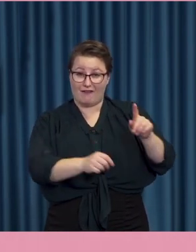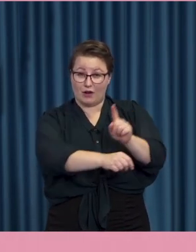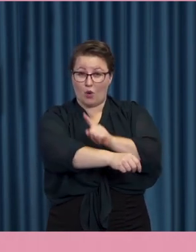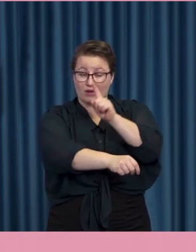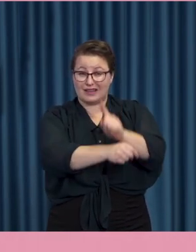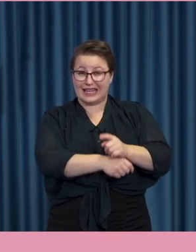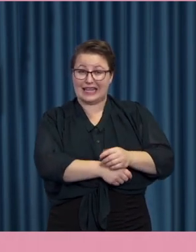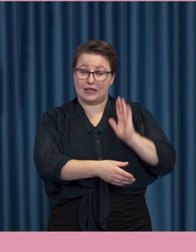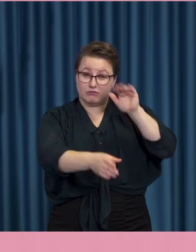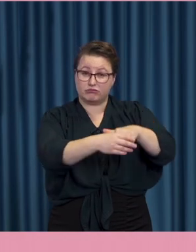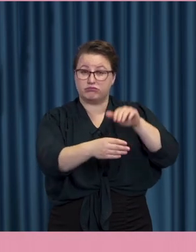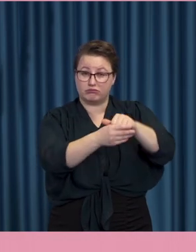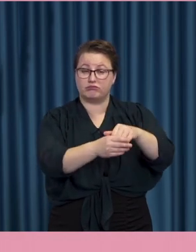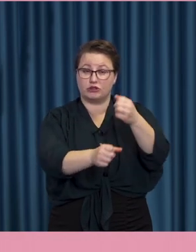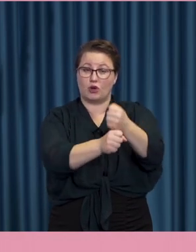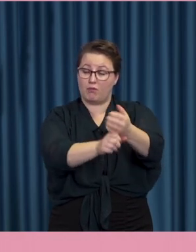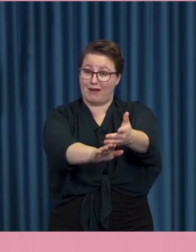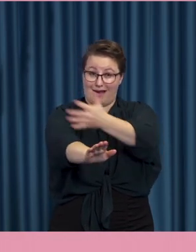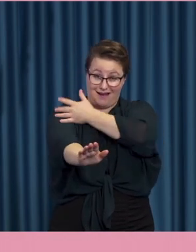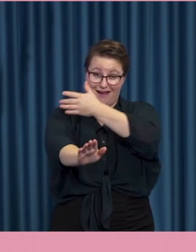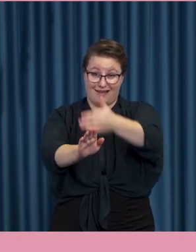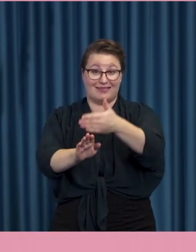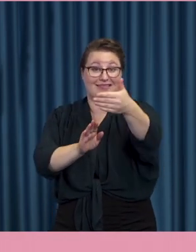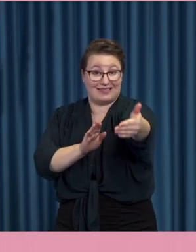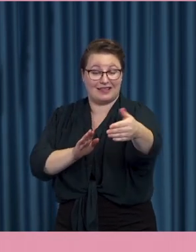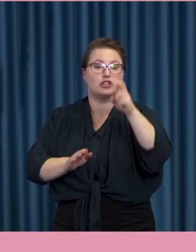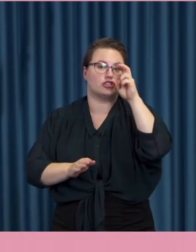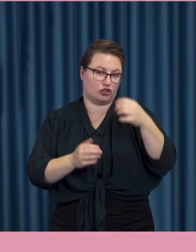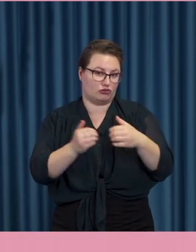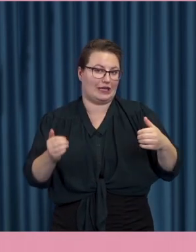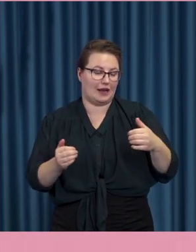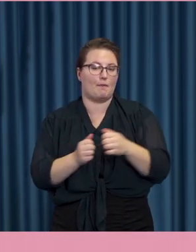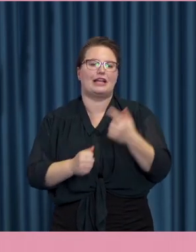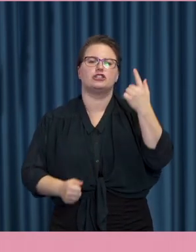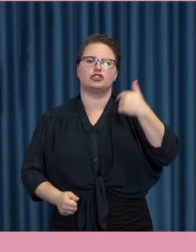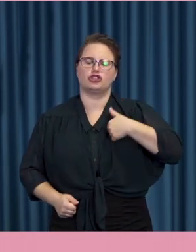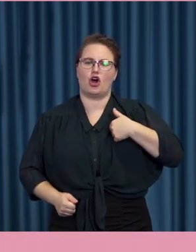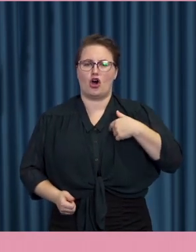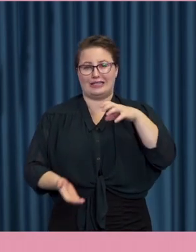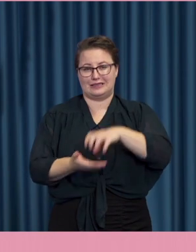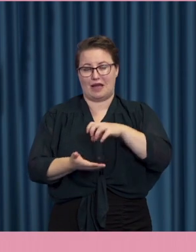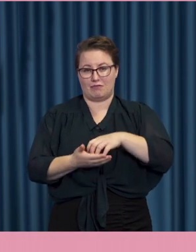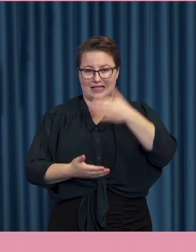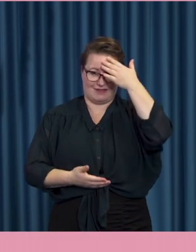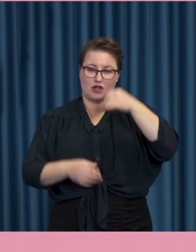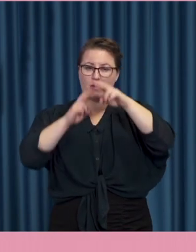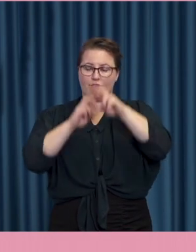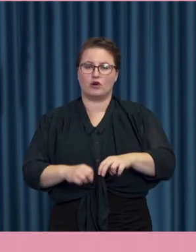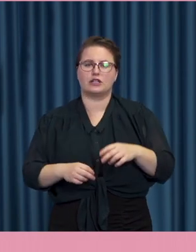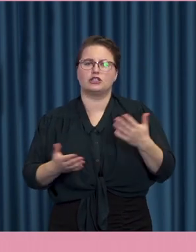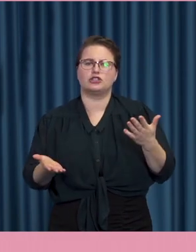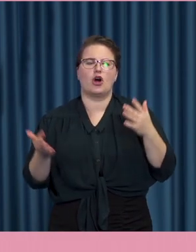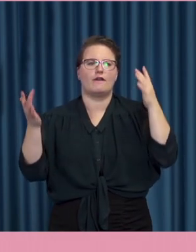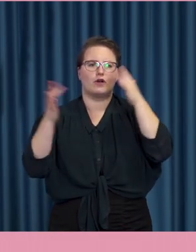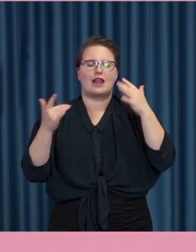en skillnad. Som samhällsvetare tänker jag dock på, vad är orsaket av sociala medier och vad är på något sätt